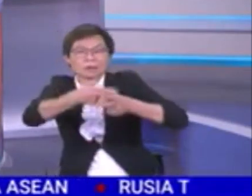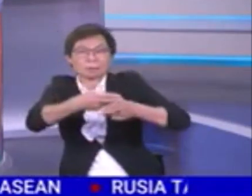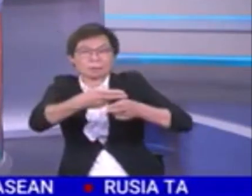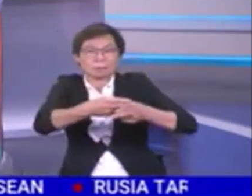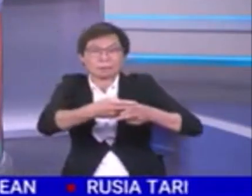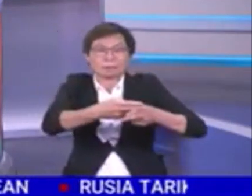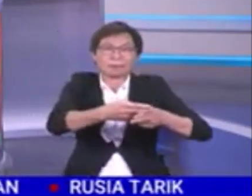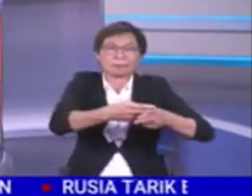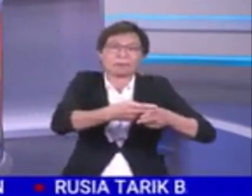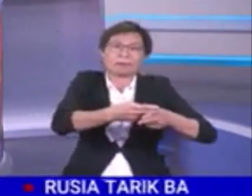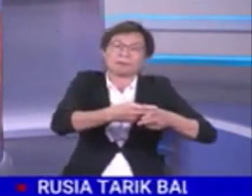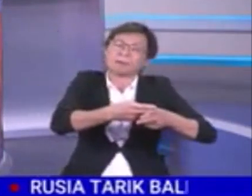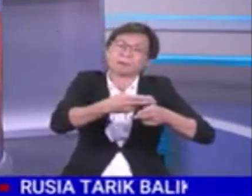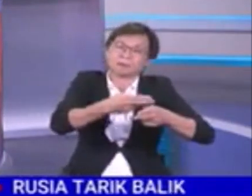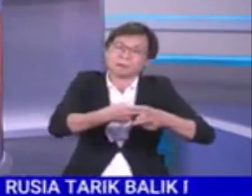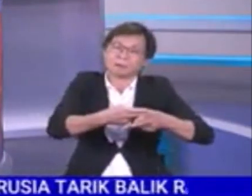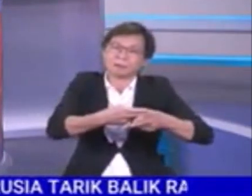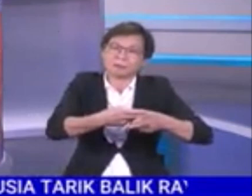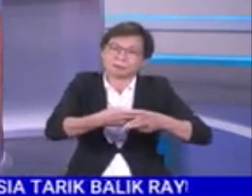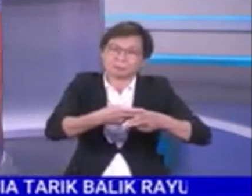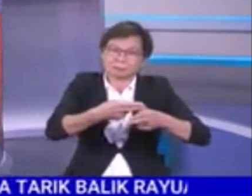Khaira Tunisah Syamsuddin. Saksikan.